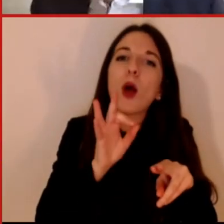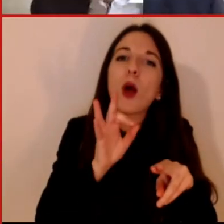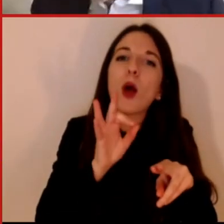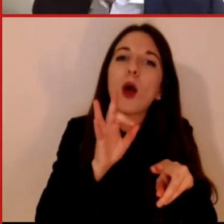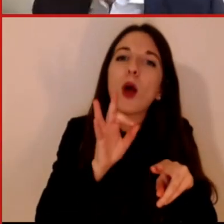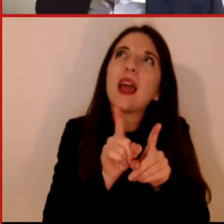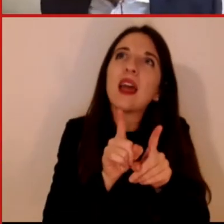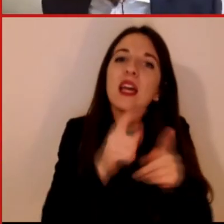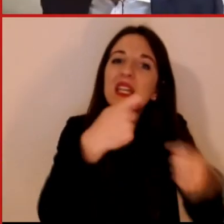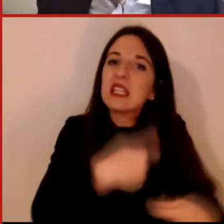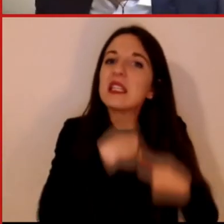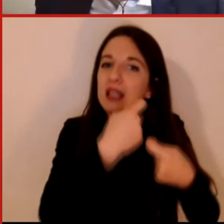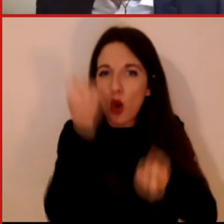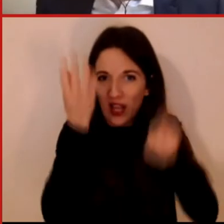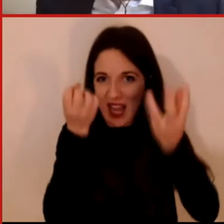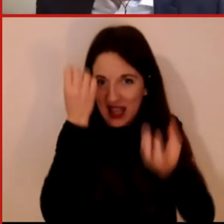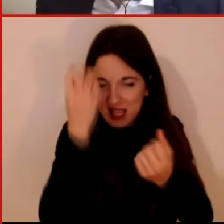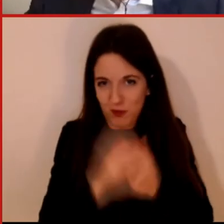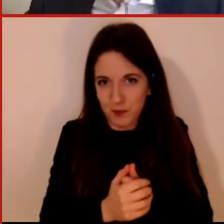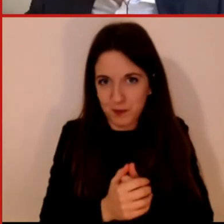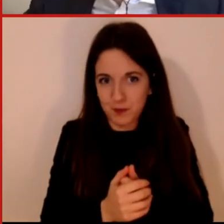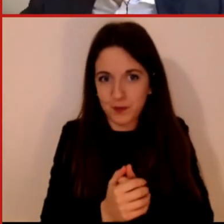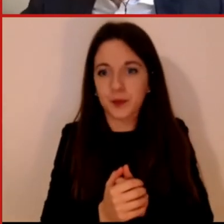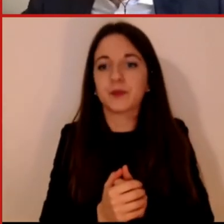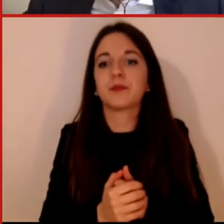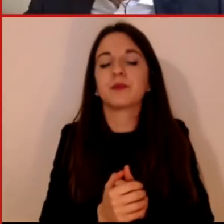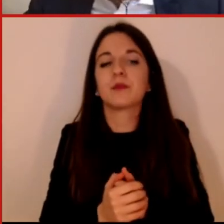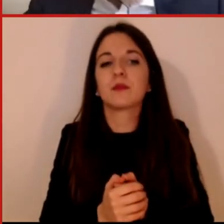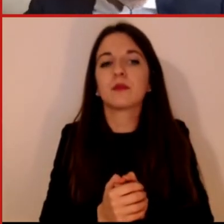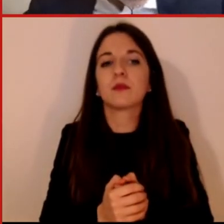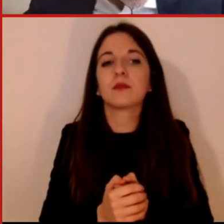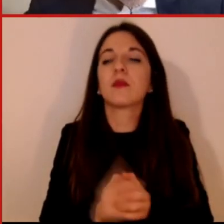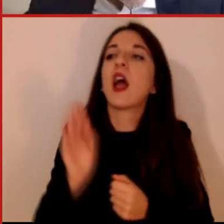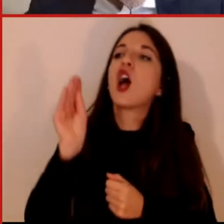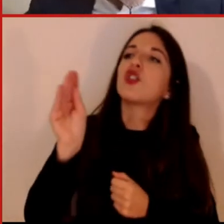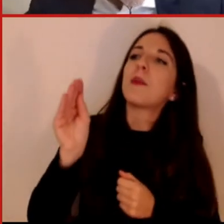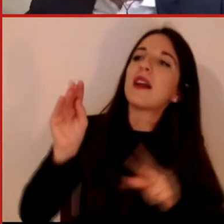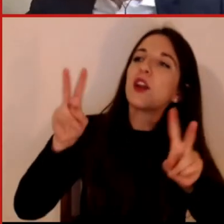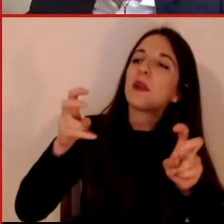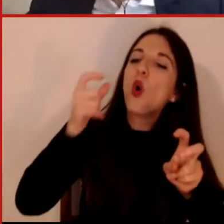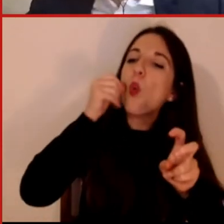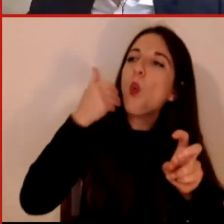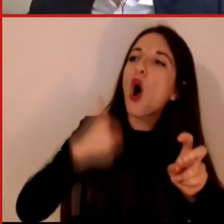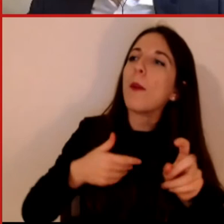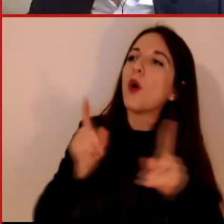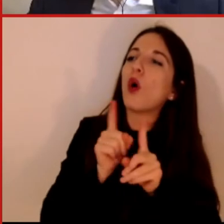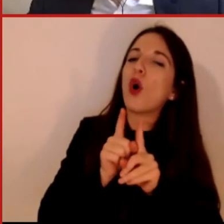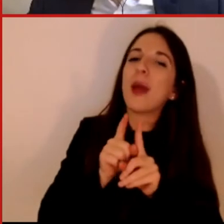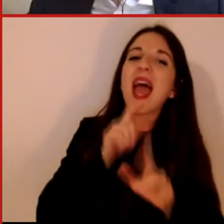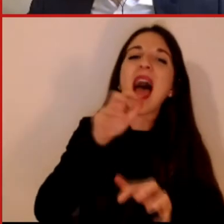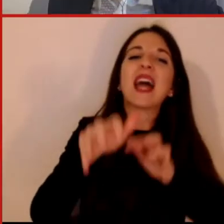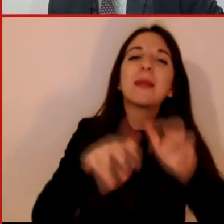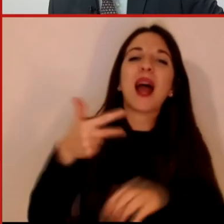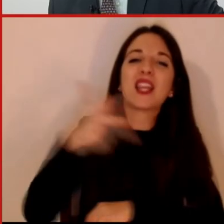L'uomo come animale sociale, parecchie domande ricevute sul tema della diciamo spersonalizzazione dei